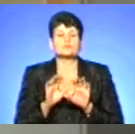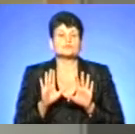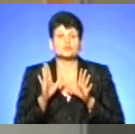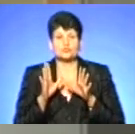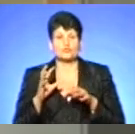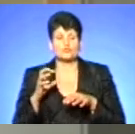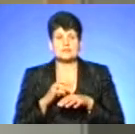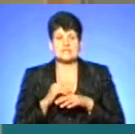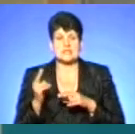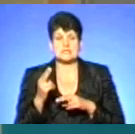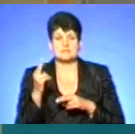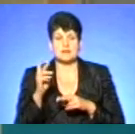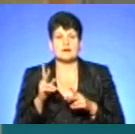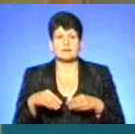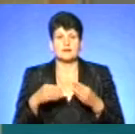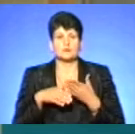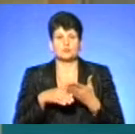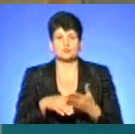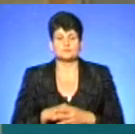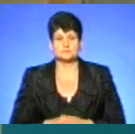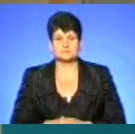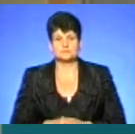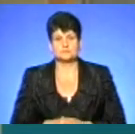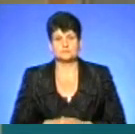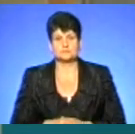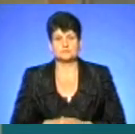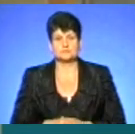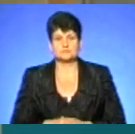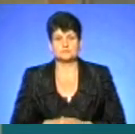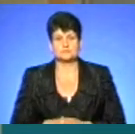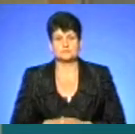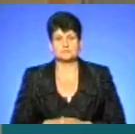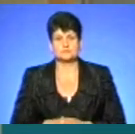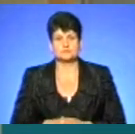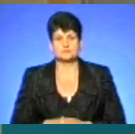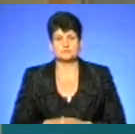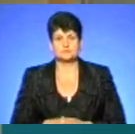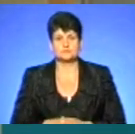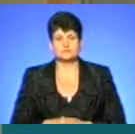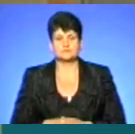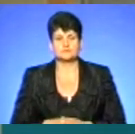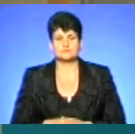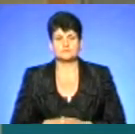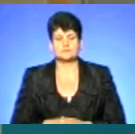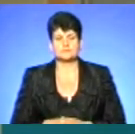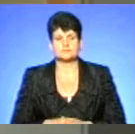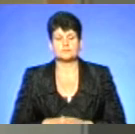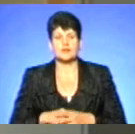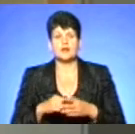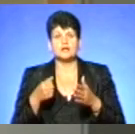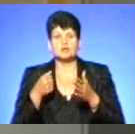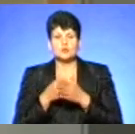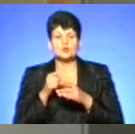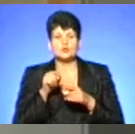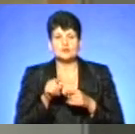До призви швидкої допомоги, перш за все, потрібно надати пацієнту повний спокій. Ні в якому випадку не можна накладати джгут, чи, як в кінофільмах